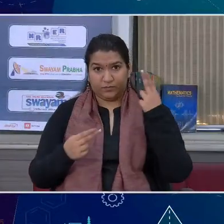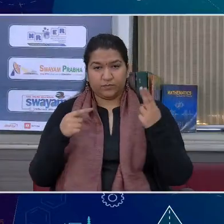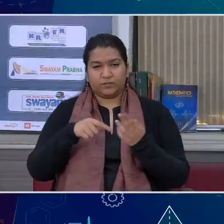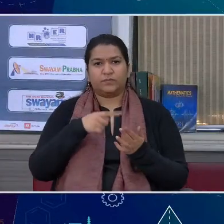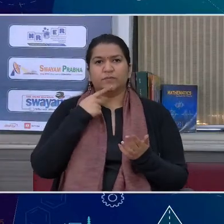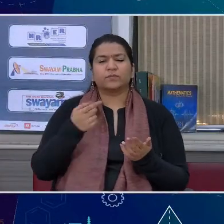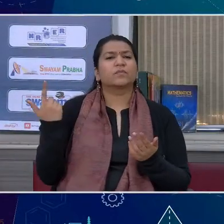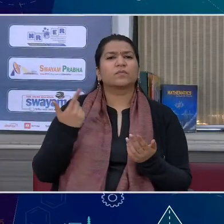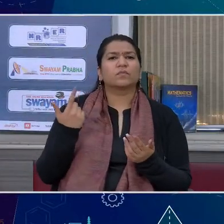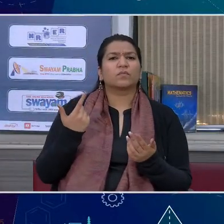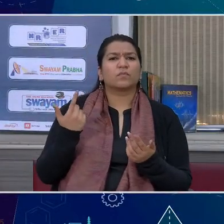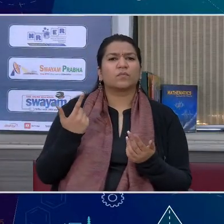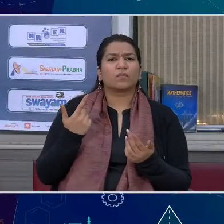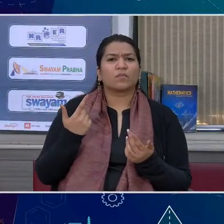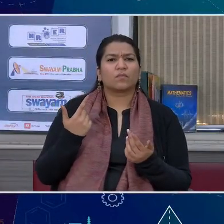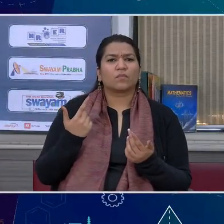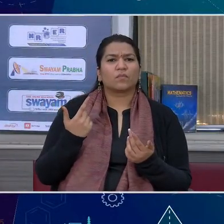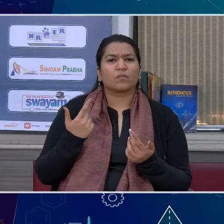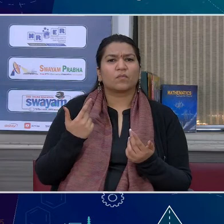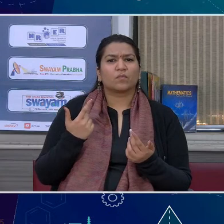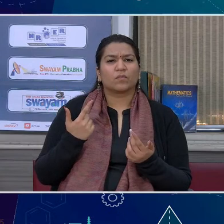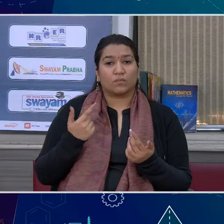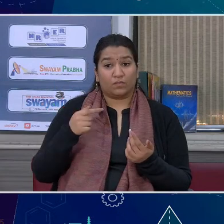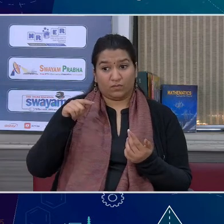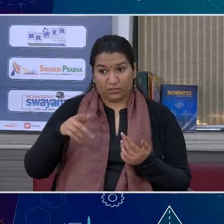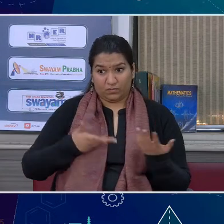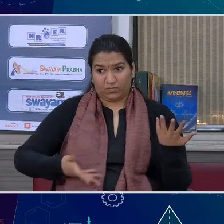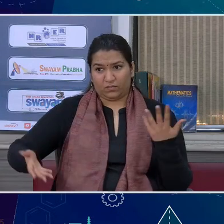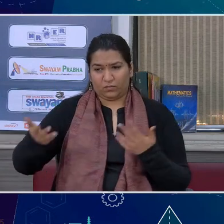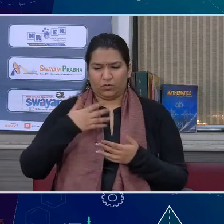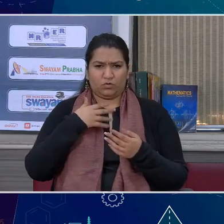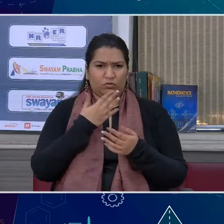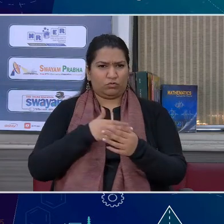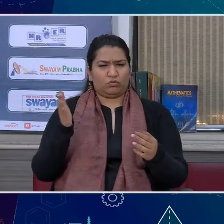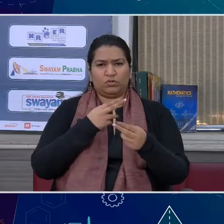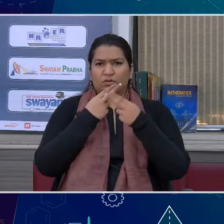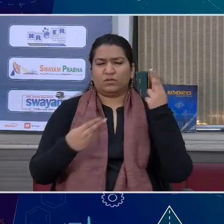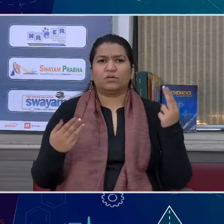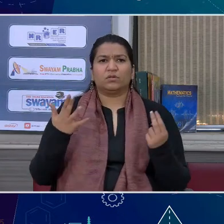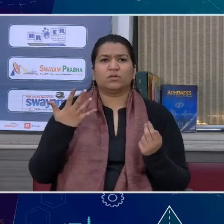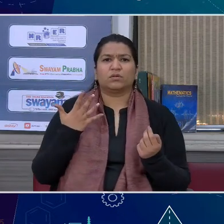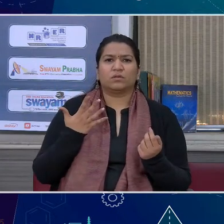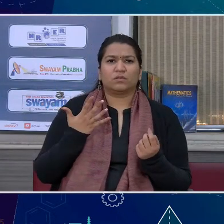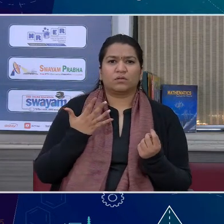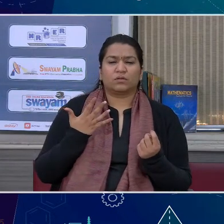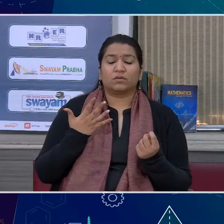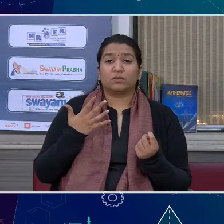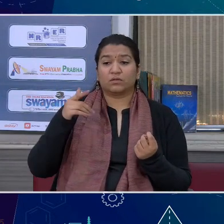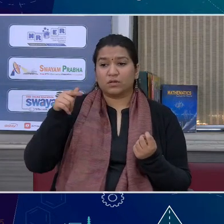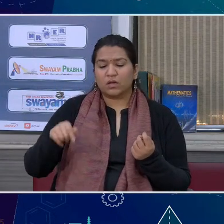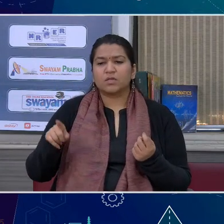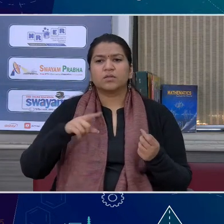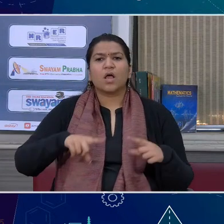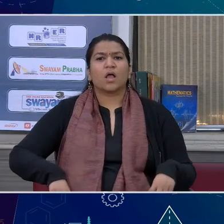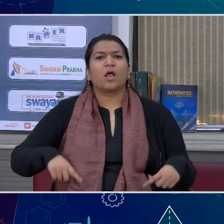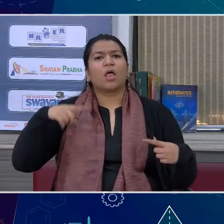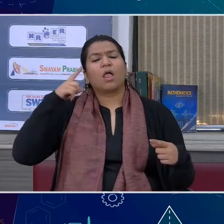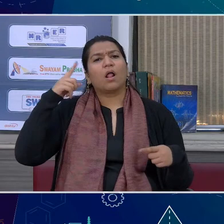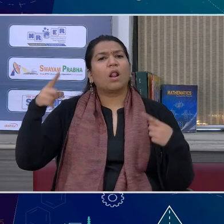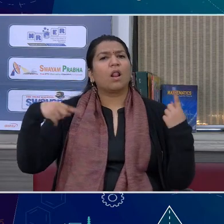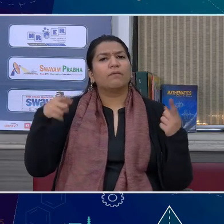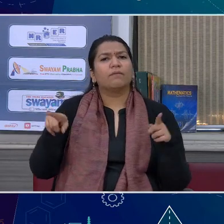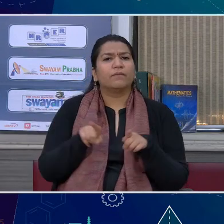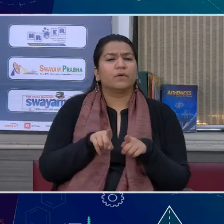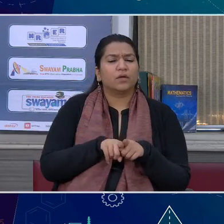अपनाय एगा, कभी मत को मैं कि अपने मन के भाव व्यक्त कर रहा हूं मैं कोई कभी नहीं हूं मैं दुनिया का हूं एक नया दीवाना कि मैं